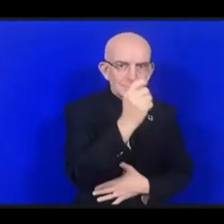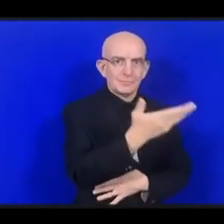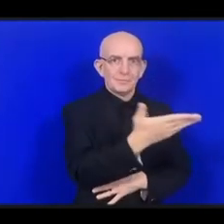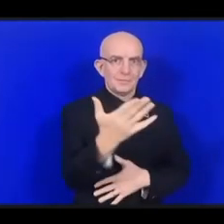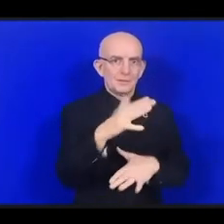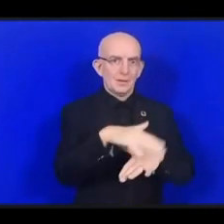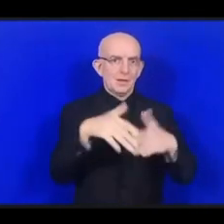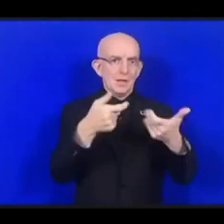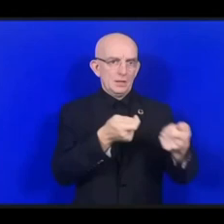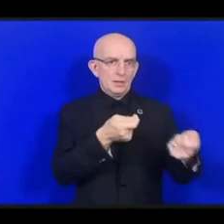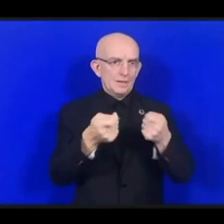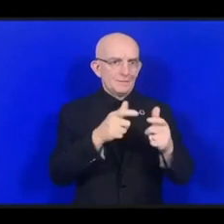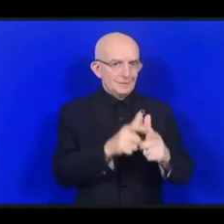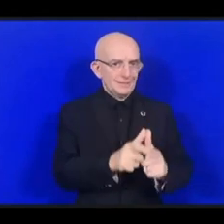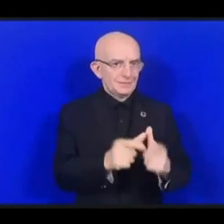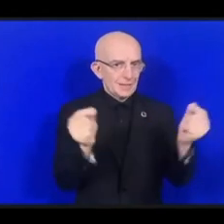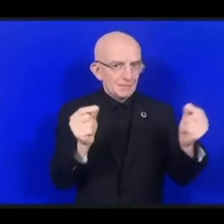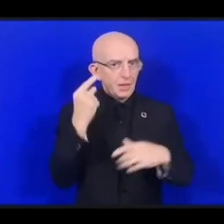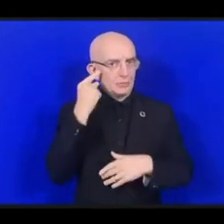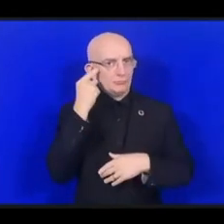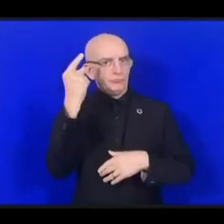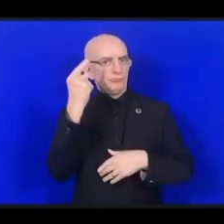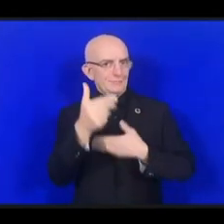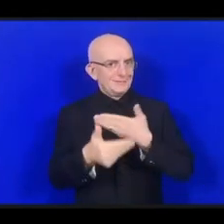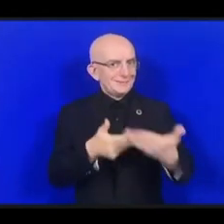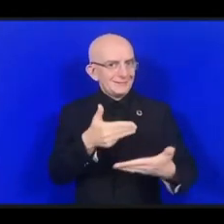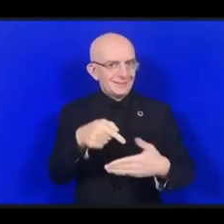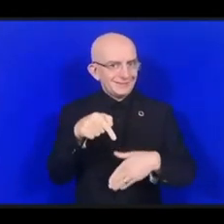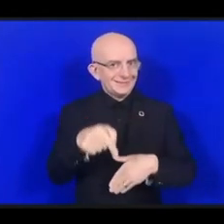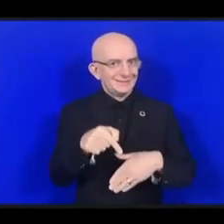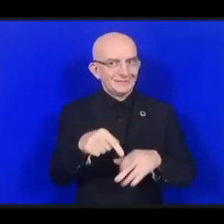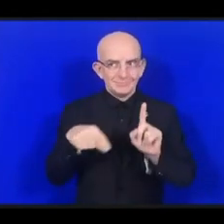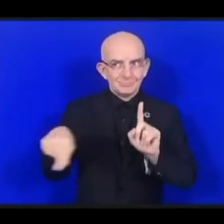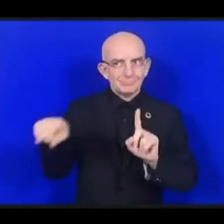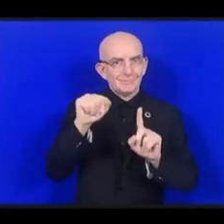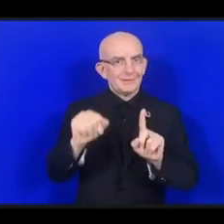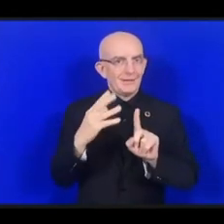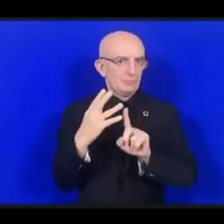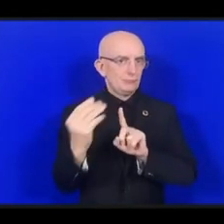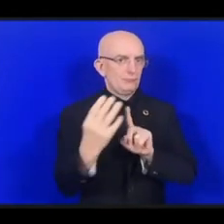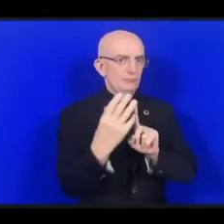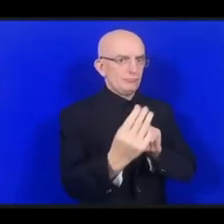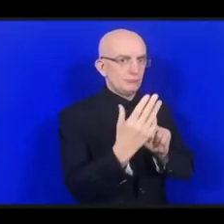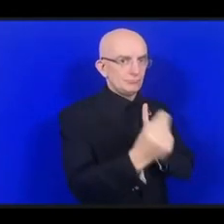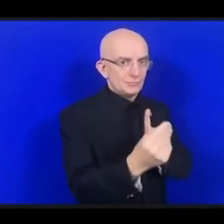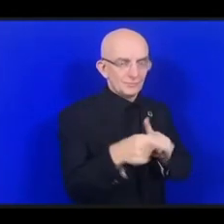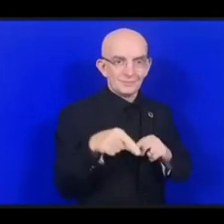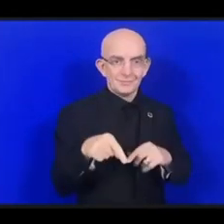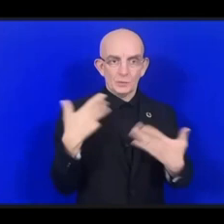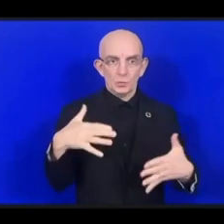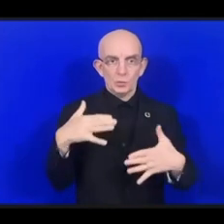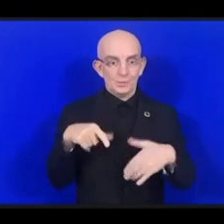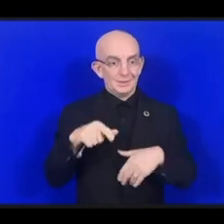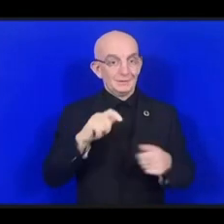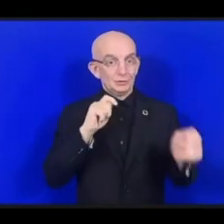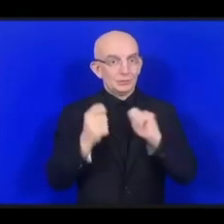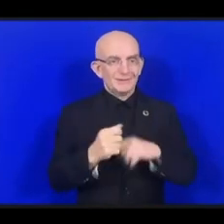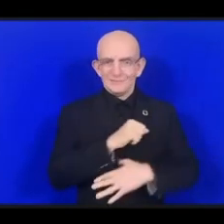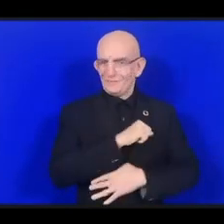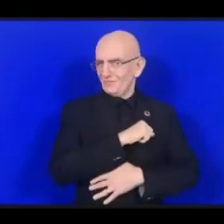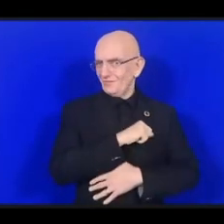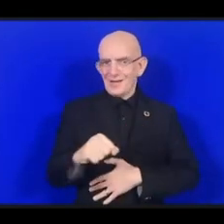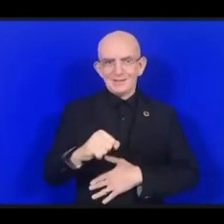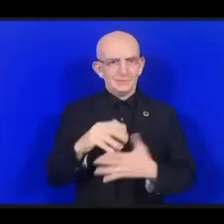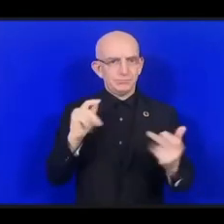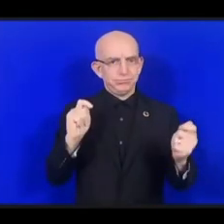Учитывая темпы изменений, мы не можем позволить себе нагонять, то время, как мир меняется вокруг